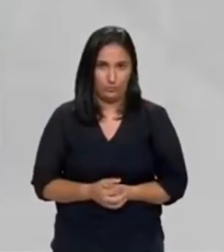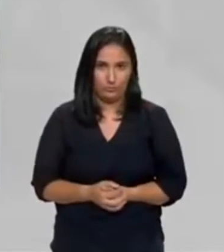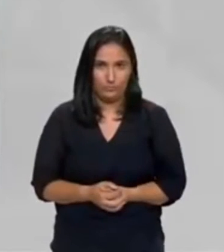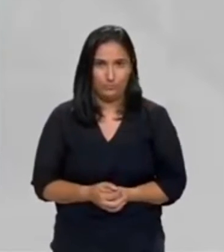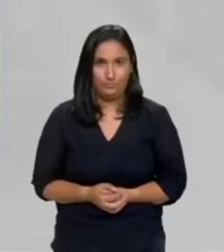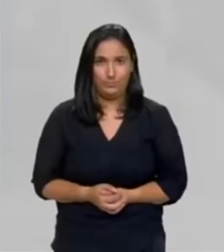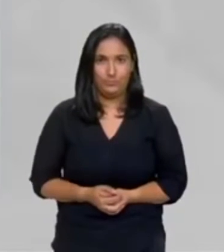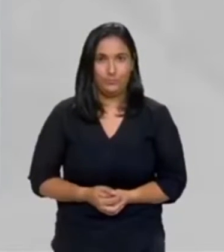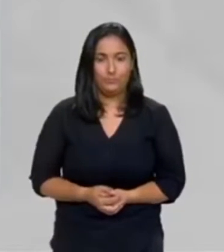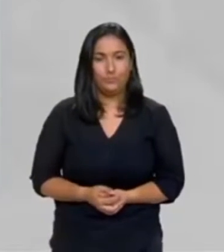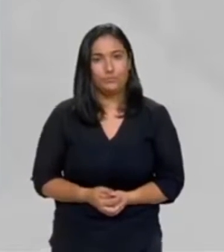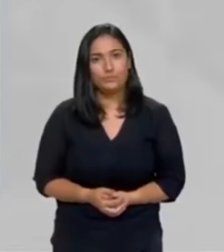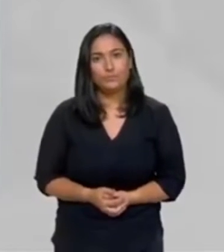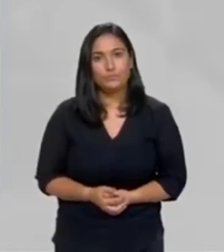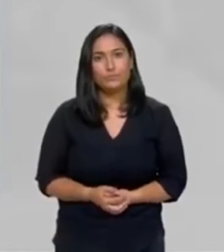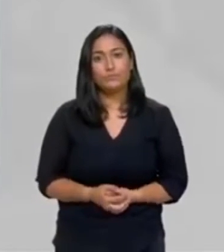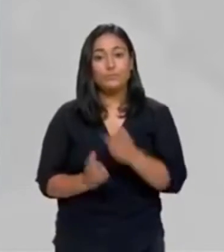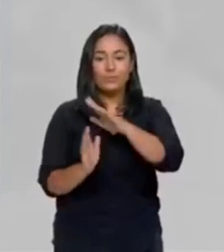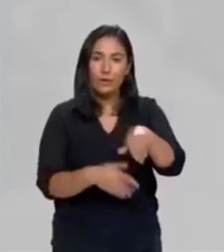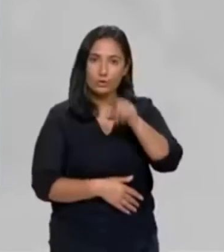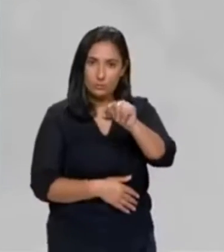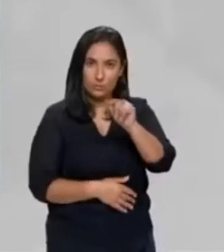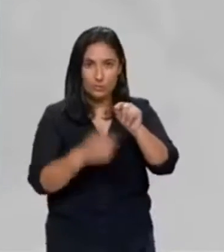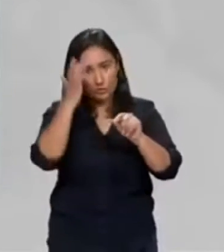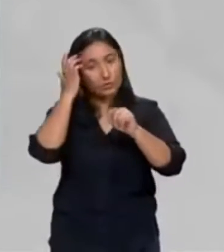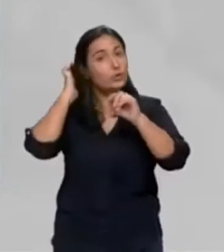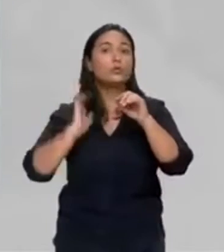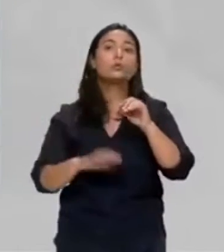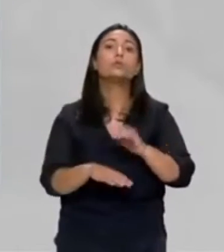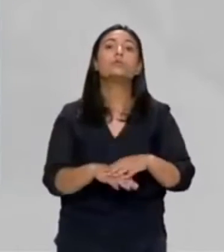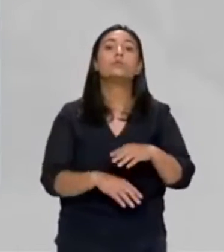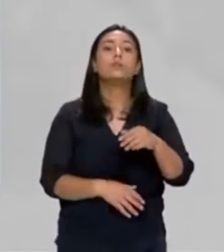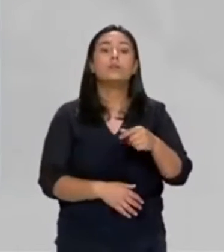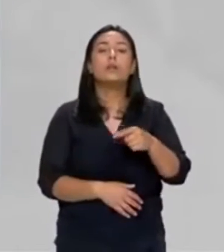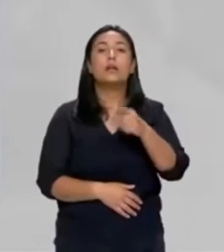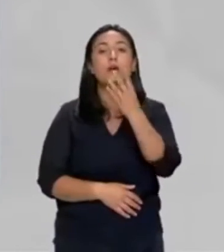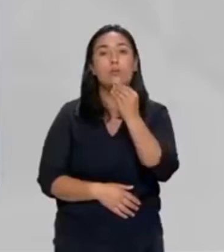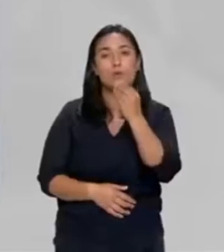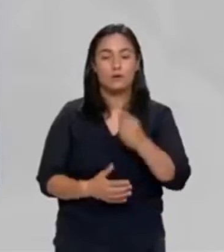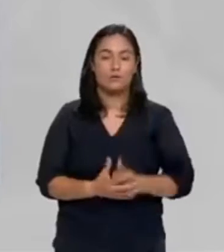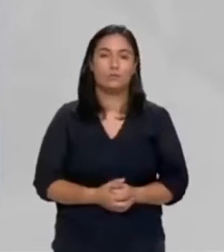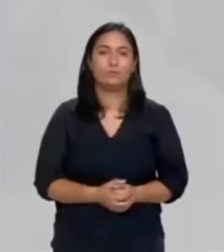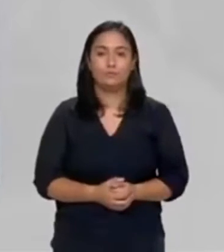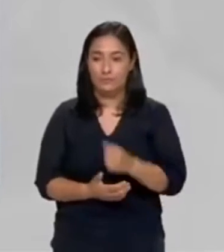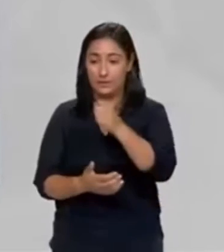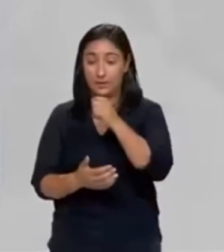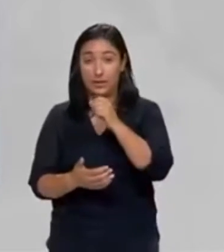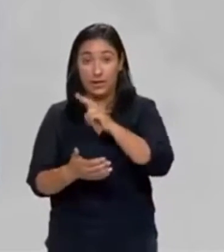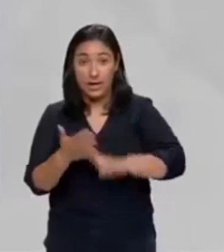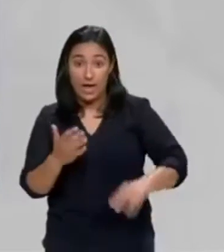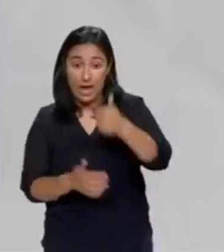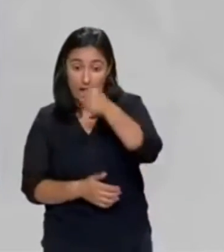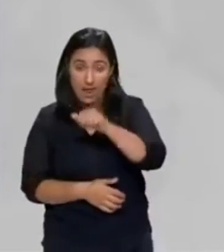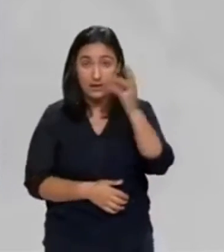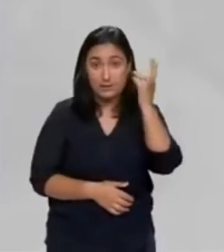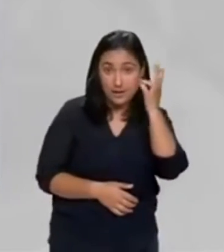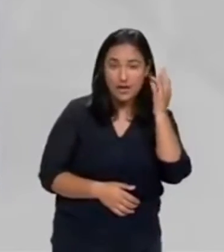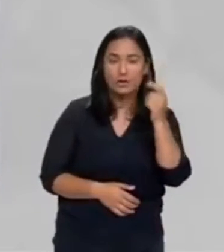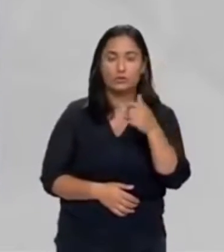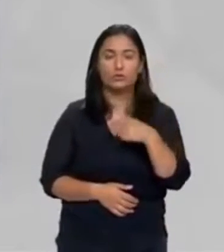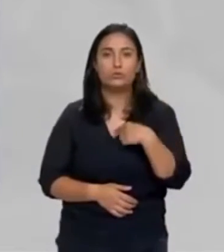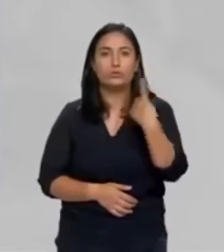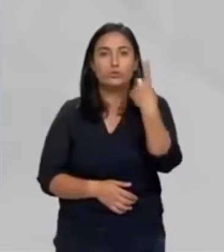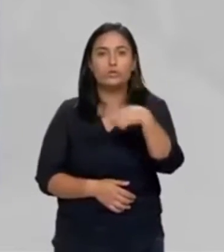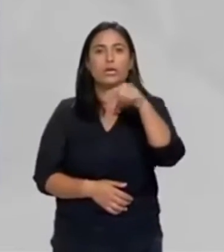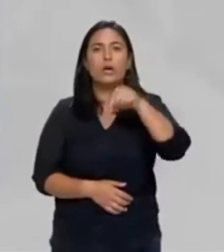Último minuto para o candidato de Galicia en Común, señor Gómez Reino. Pois as galegas e os galegos, o gusto, profundamente convencido de